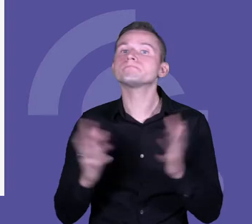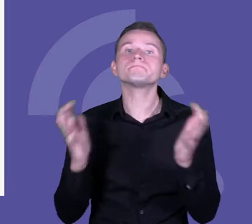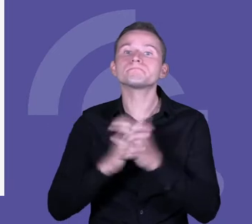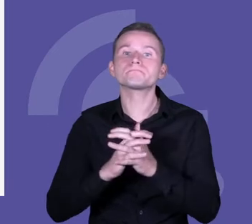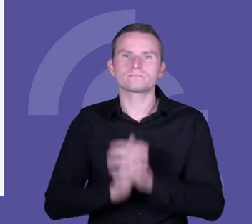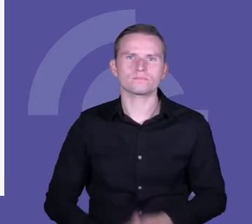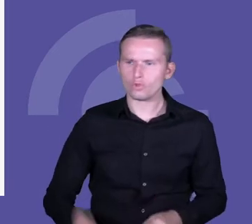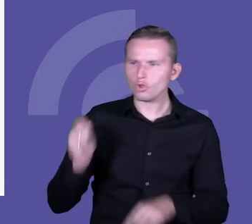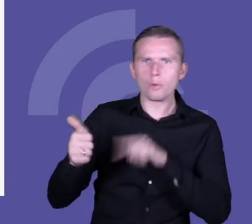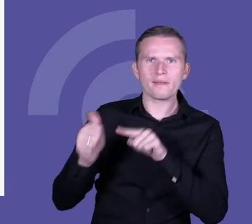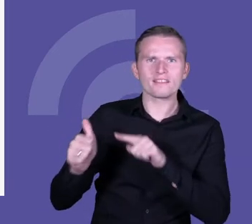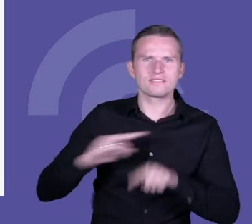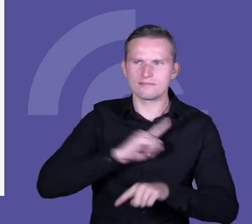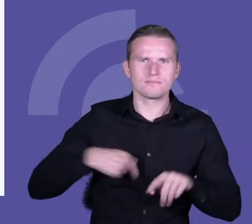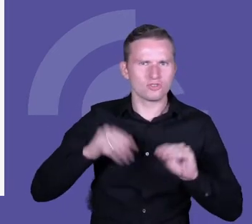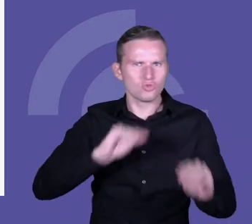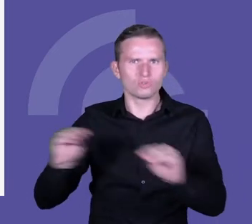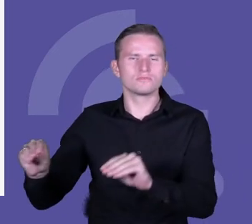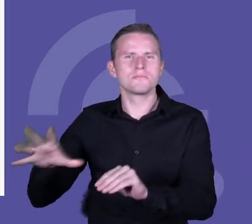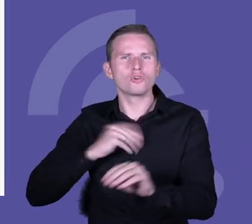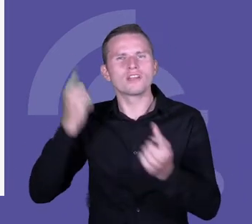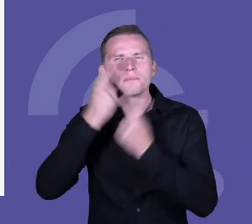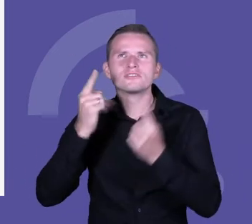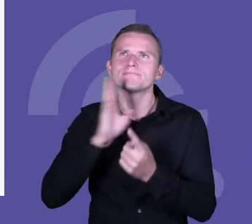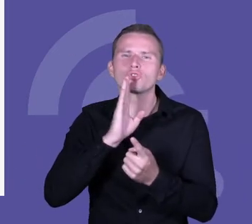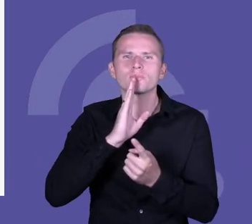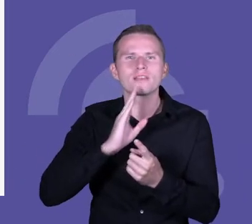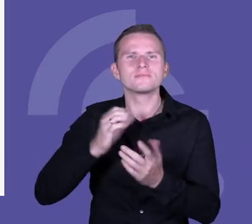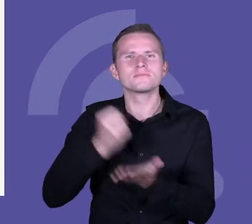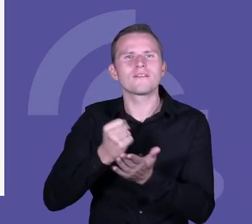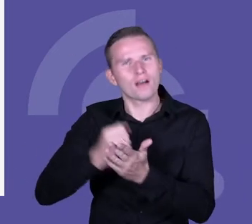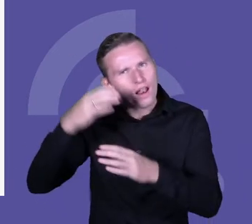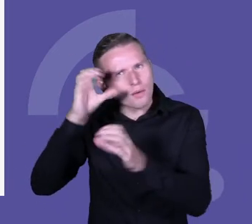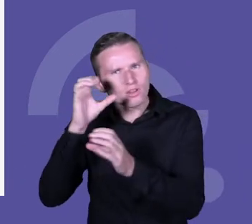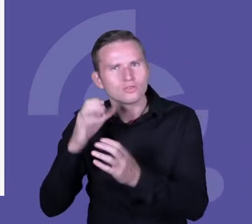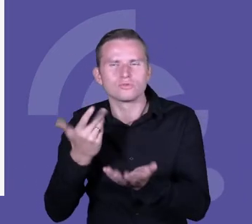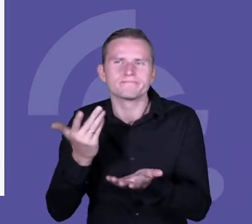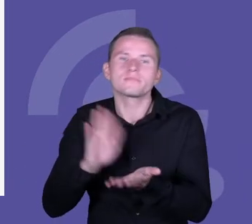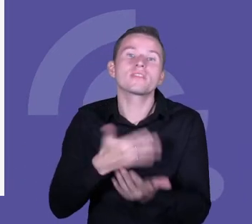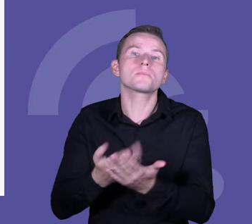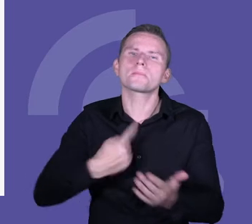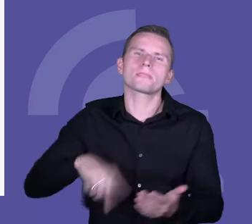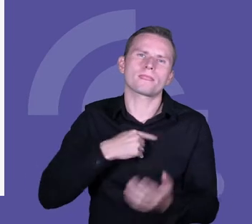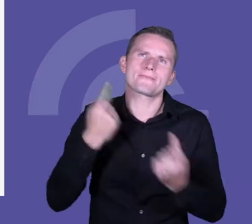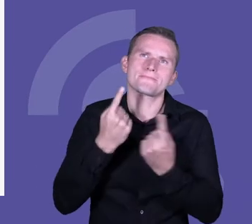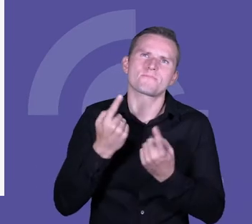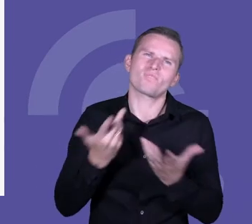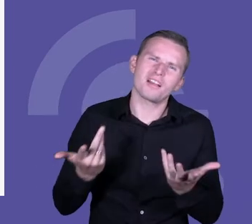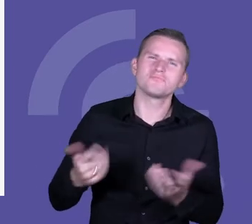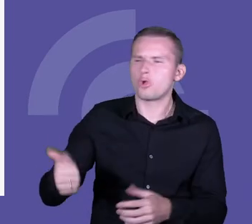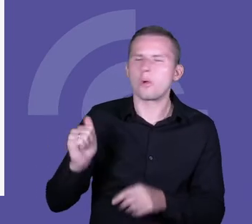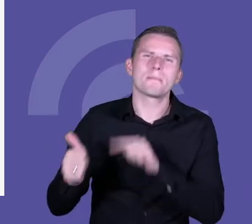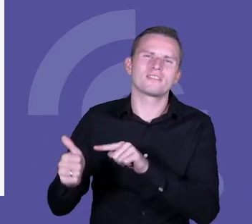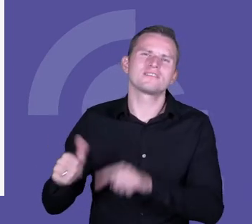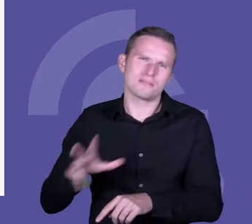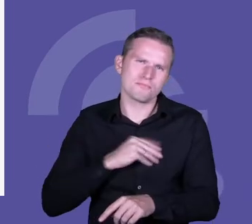kompetencjach w sposób taki absolutnie laboratoryjny, nie? Czyli zobaczcie Państwo, jaka jest pewna różnica, nie? Możemy myśleć o nich tak, że te kompetencje da się